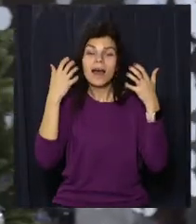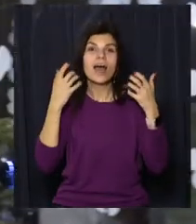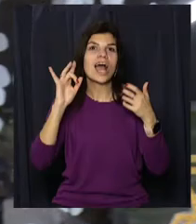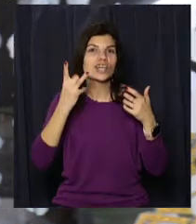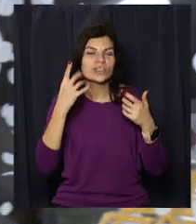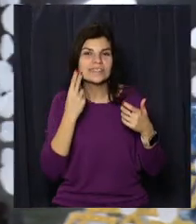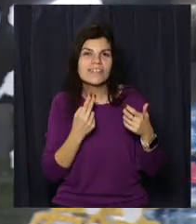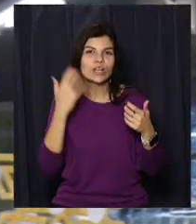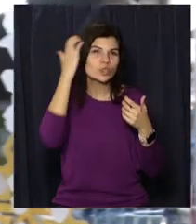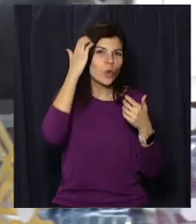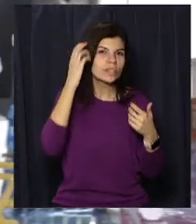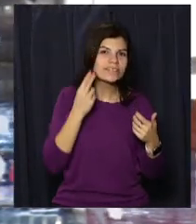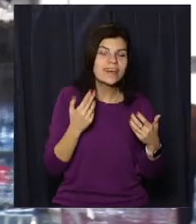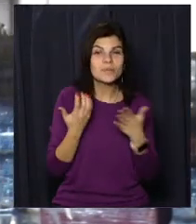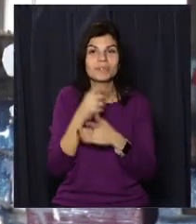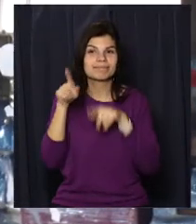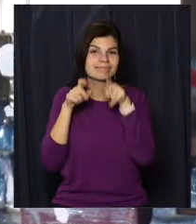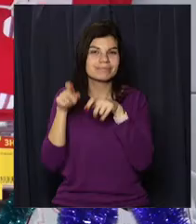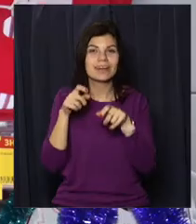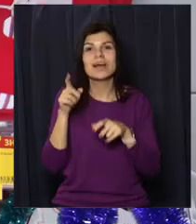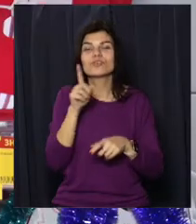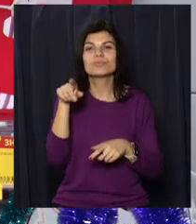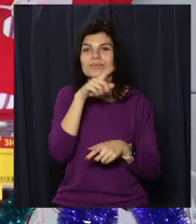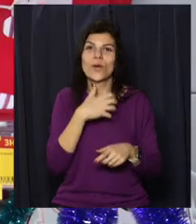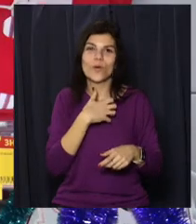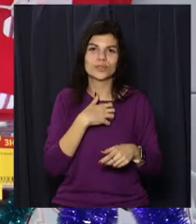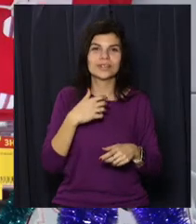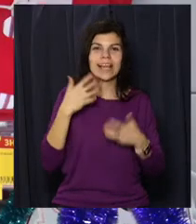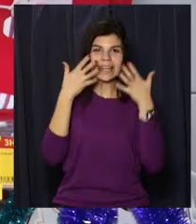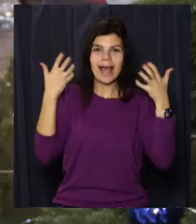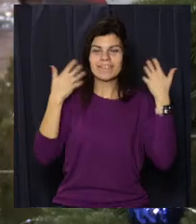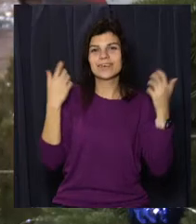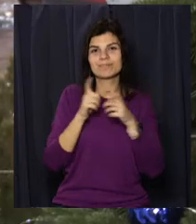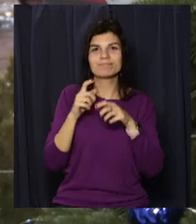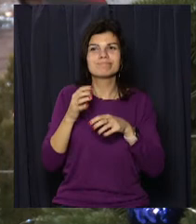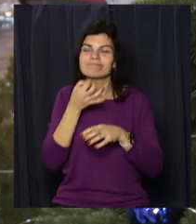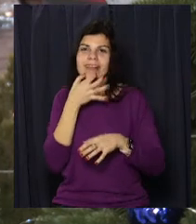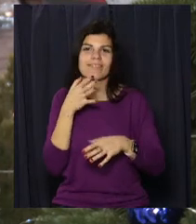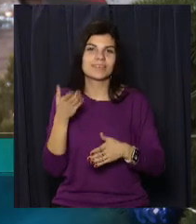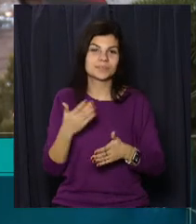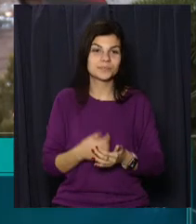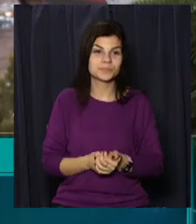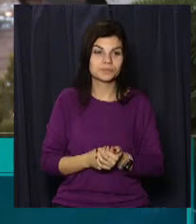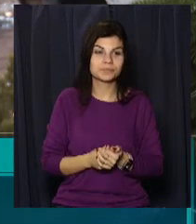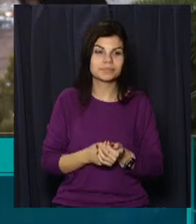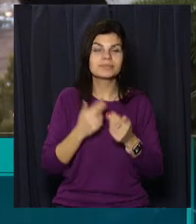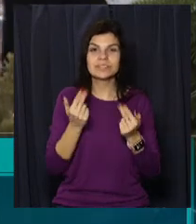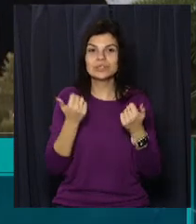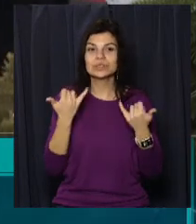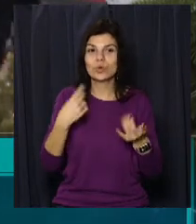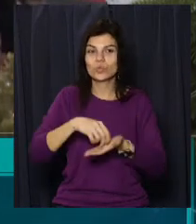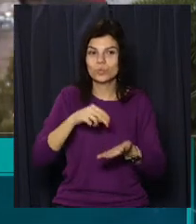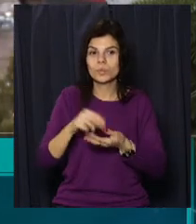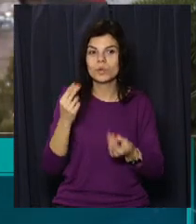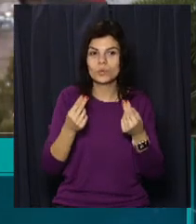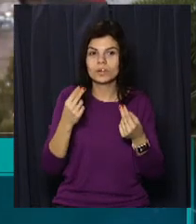зображенням звіра. Все, аби задобрити смугастого у 2022-му. Зараз в приоритеті, звісно, у покупателі грушки з